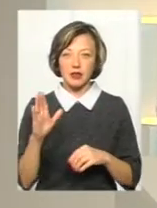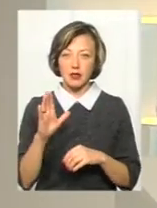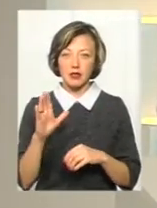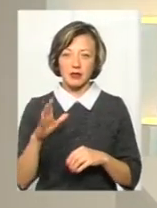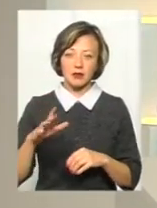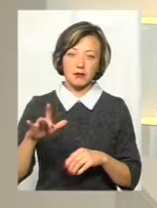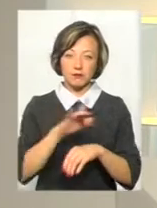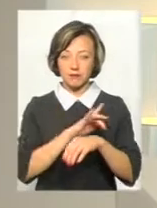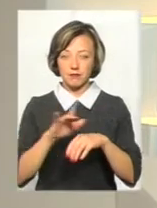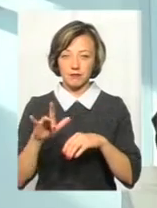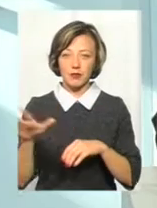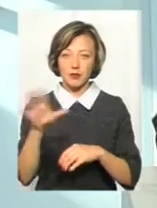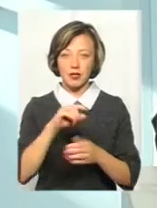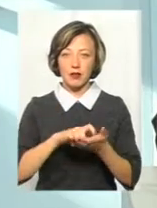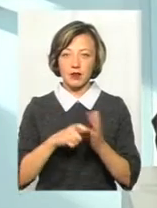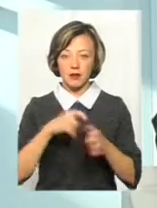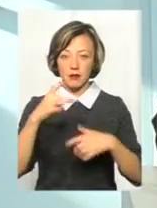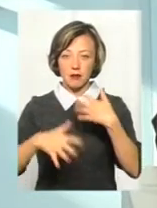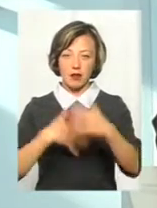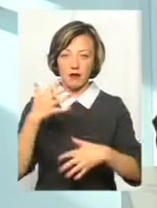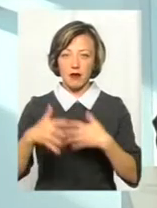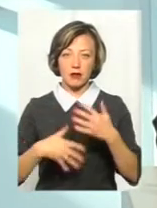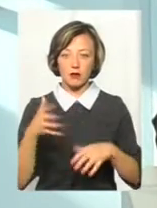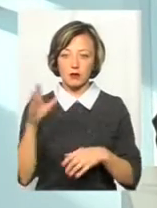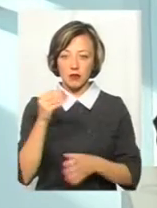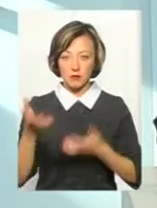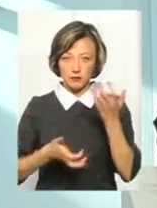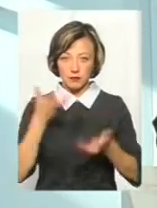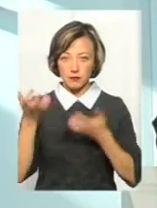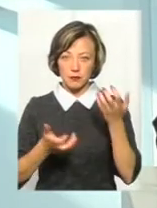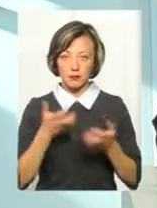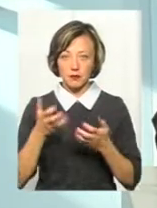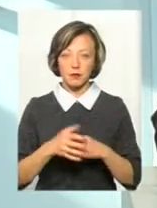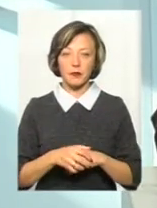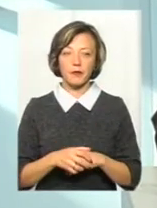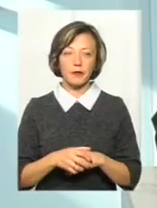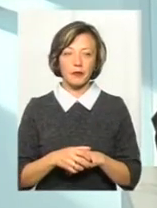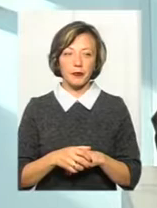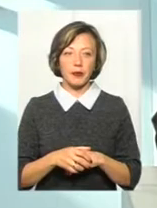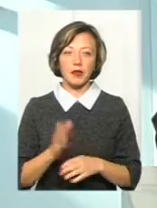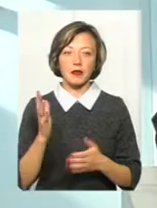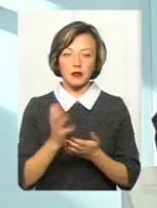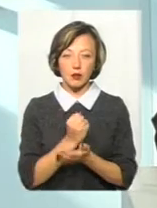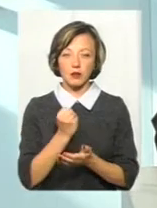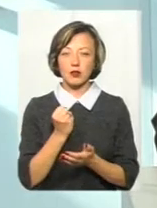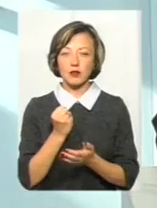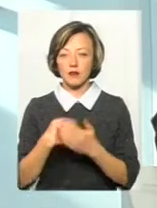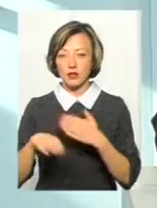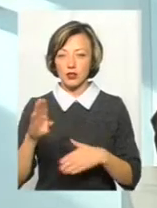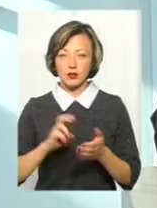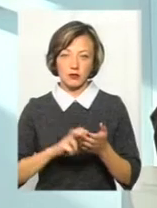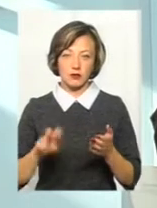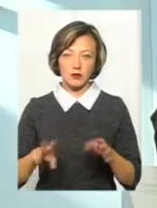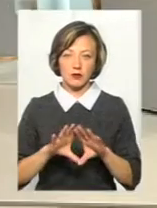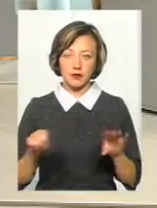вся квартира перевернута, всі речі, обстановка порушена, знаходять, знайшли, вийшли, пішли.